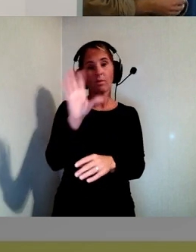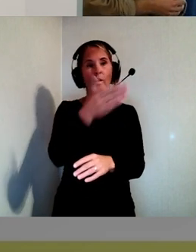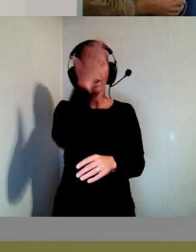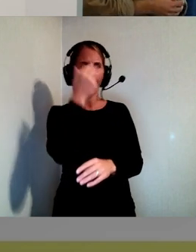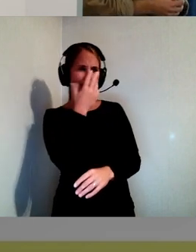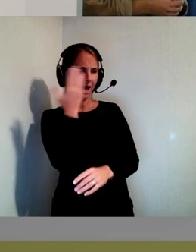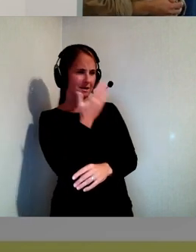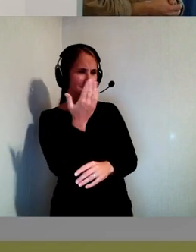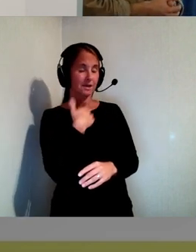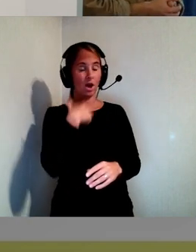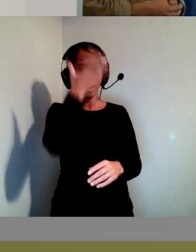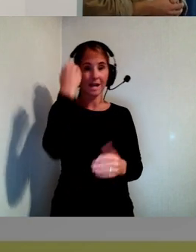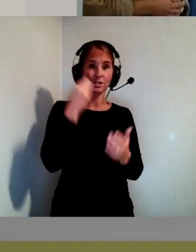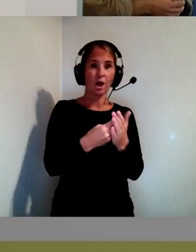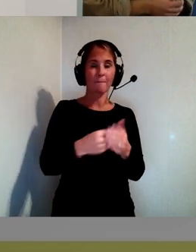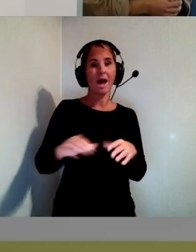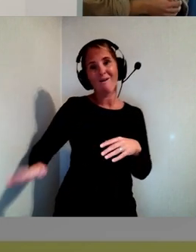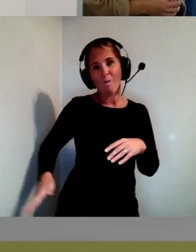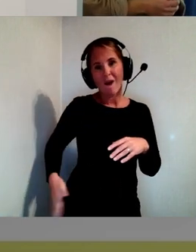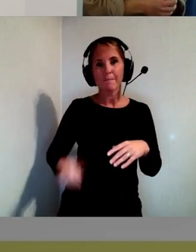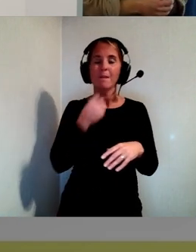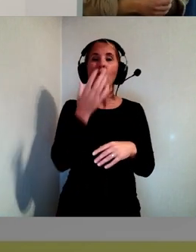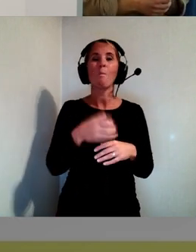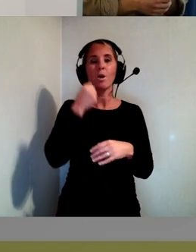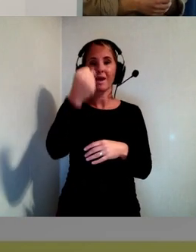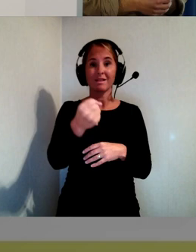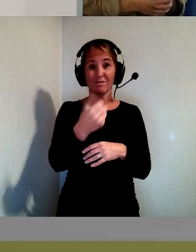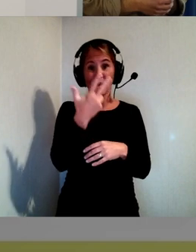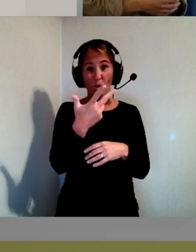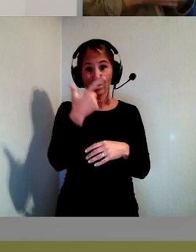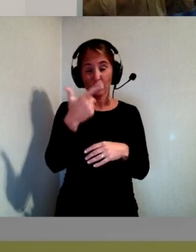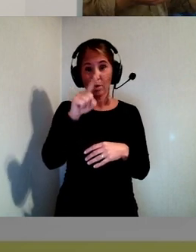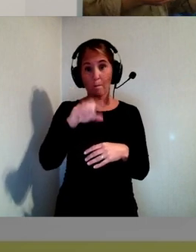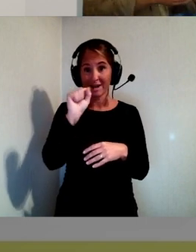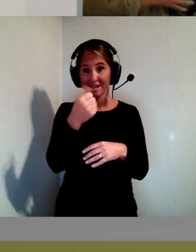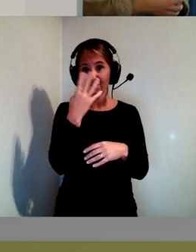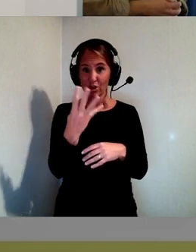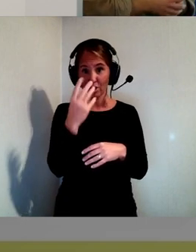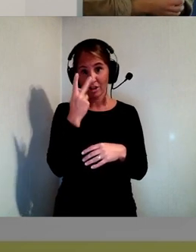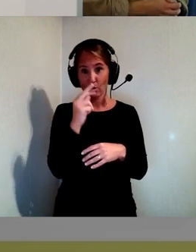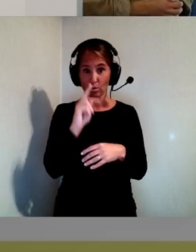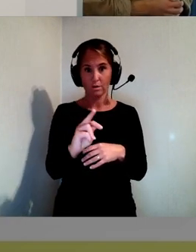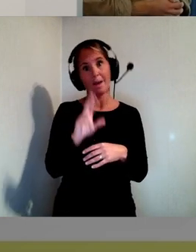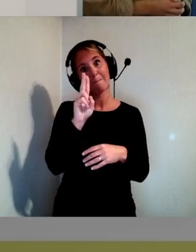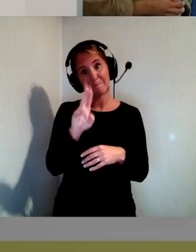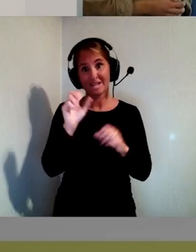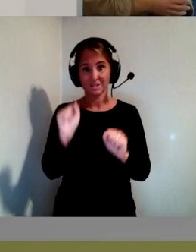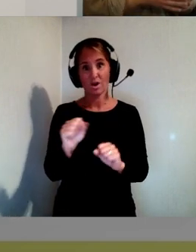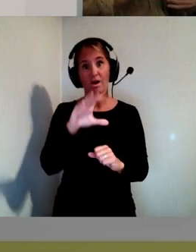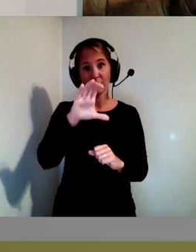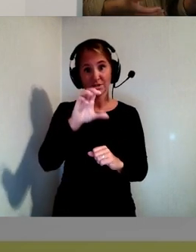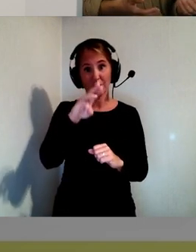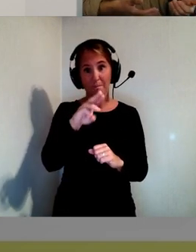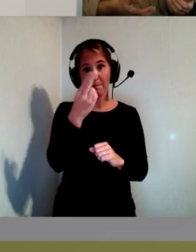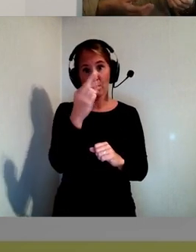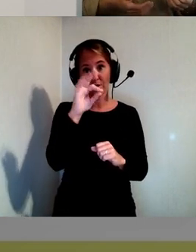köpa en stjärt med blombukett för 87,94 kronor. När det då egentligen ska vara en smörf med blombukett. Så det är ju